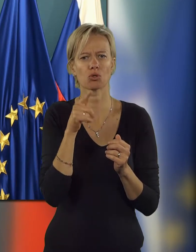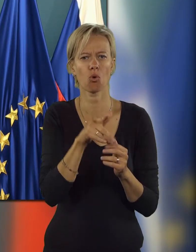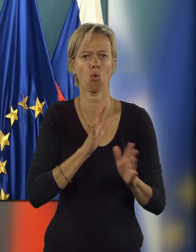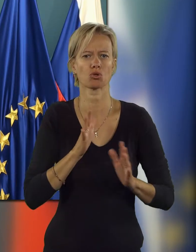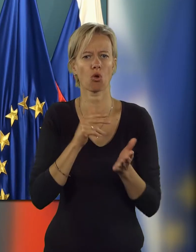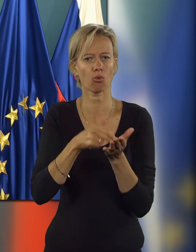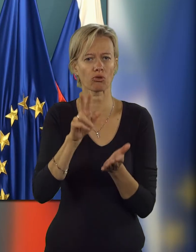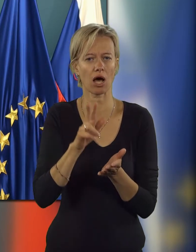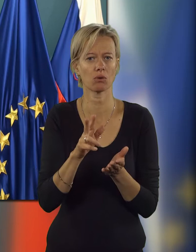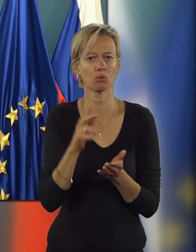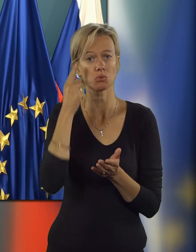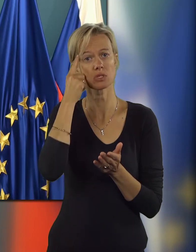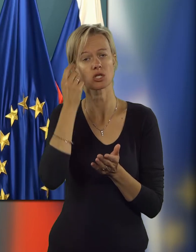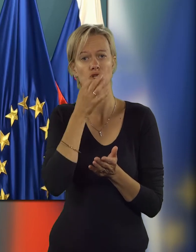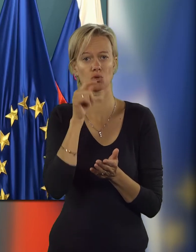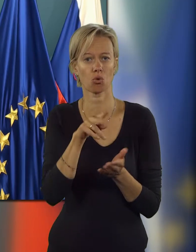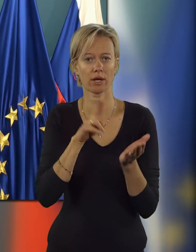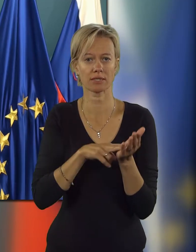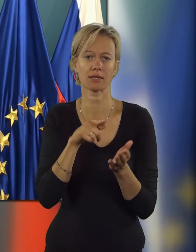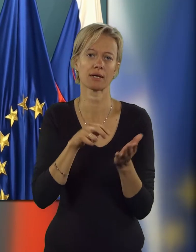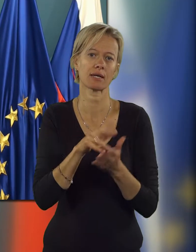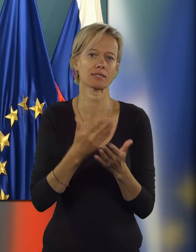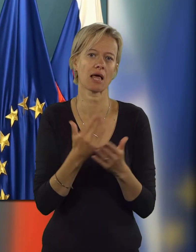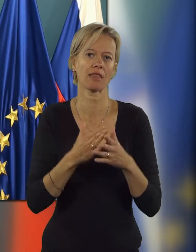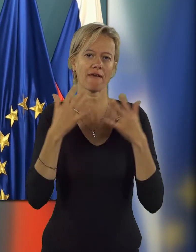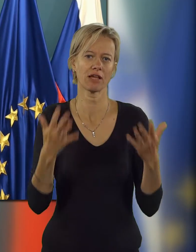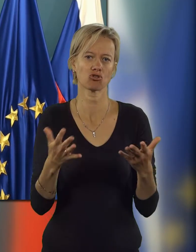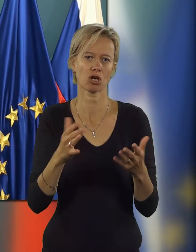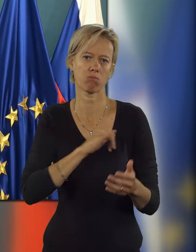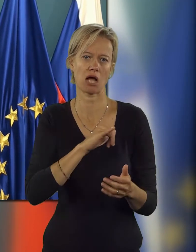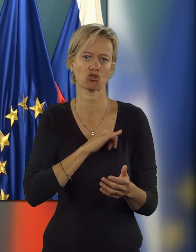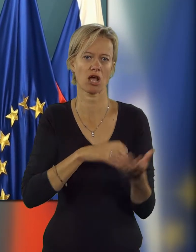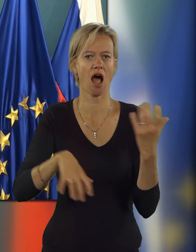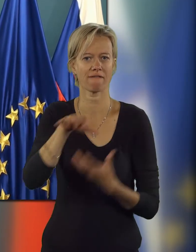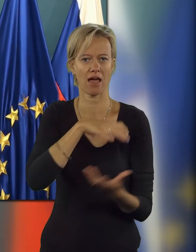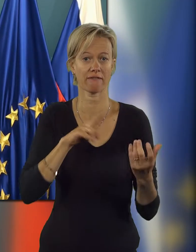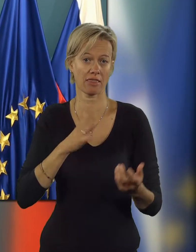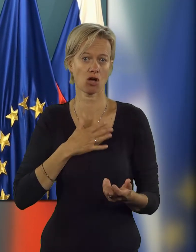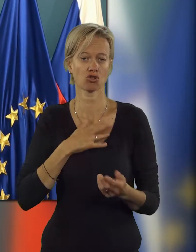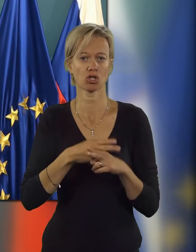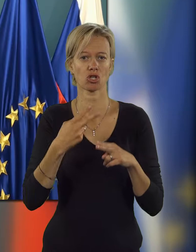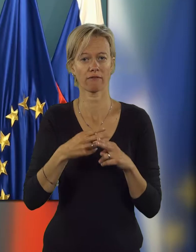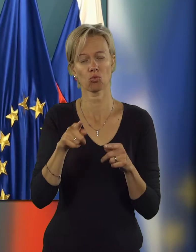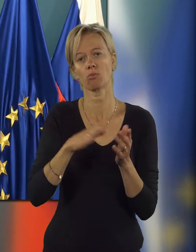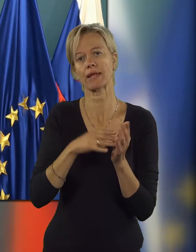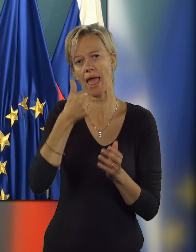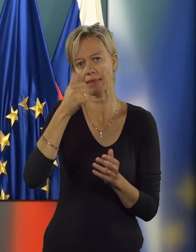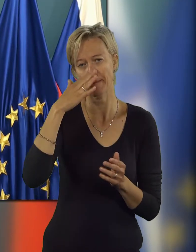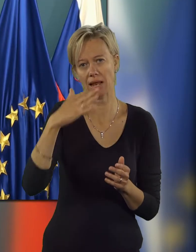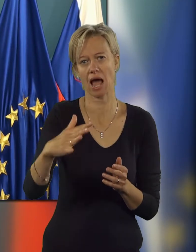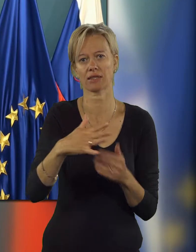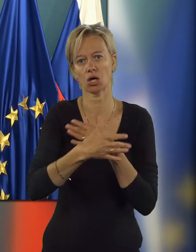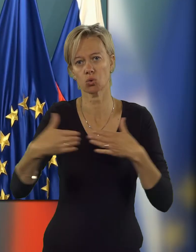lahko ogrozilo o prodajo, zdi se, da če je to res, da gre potem za eno največjih bančnih afer v naši državi. Torej, ena milijarda